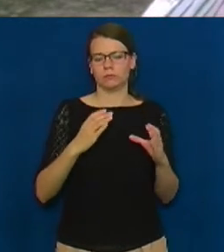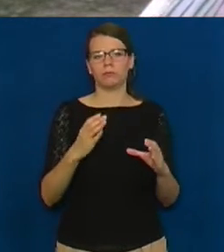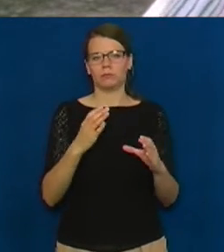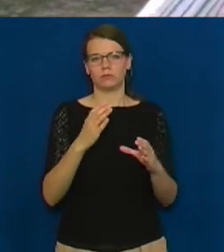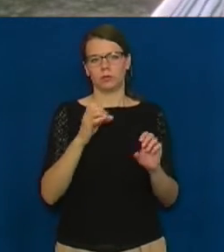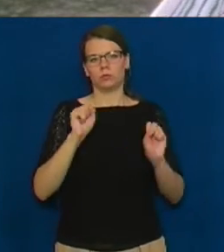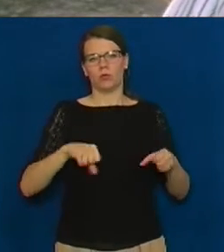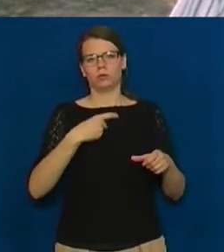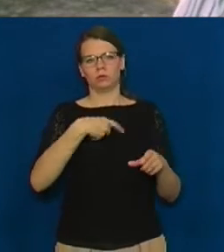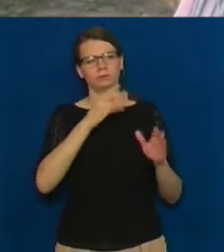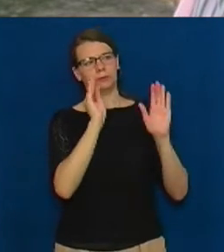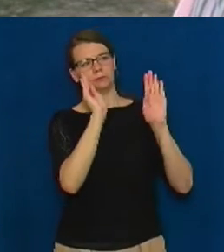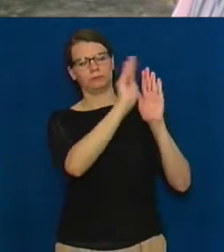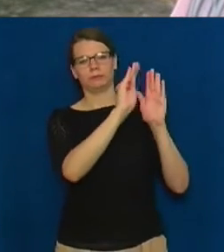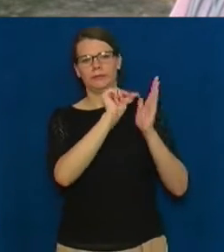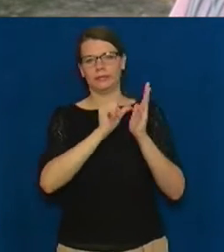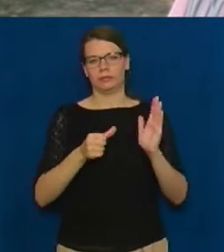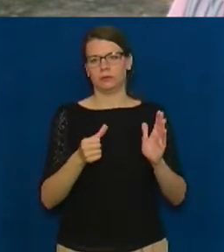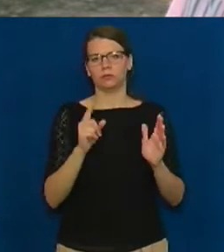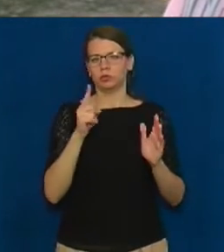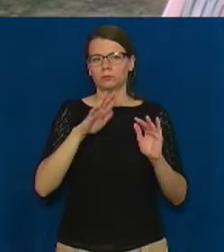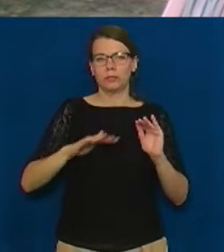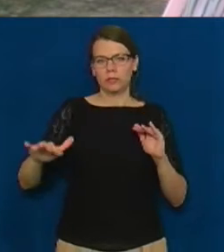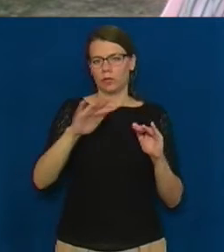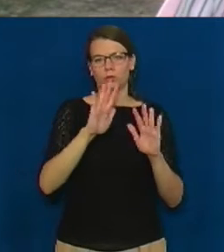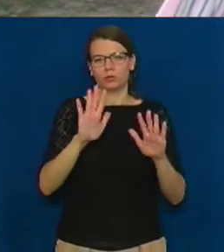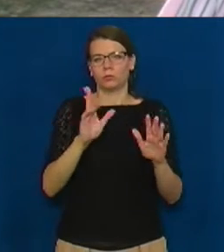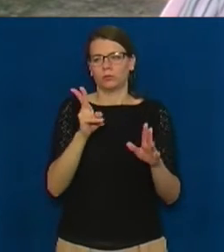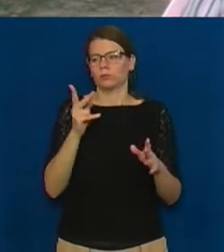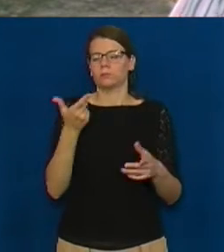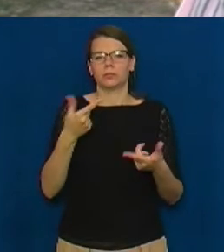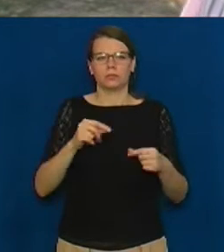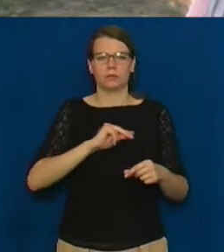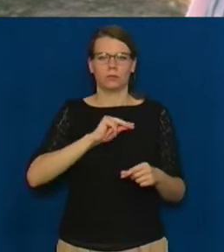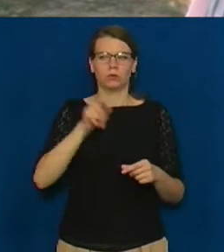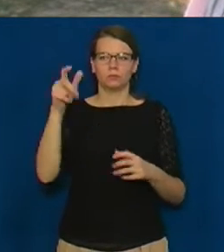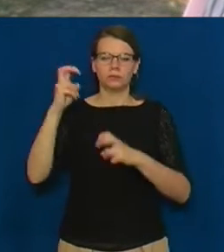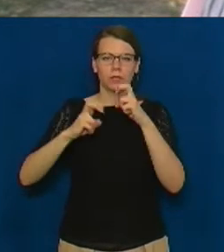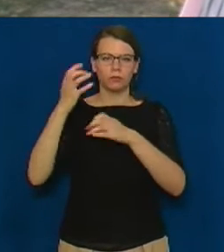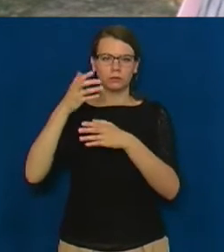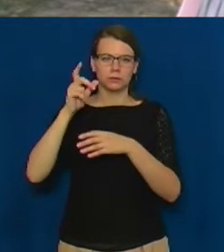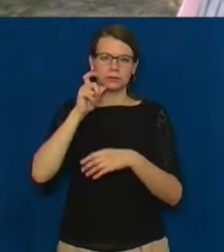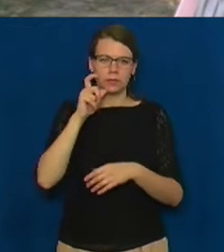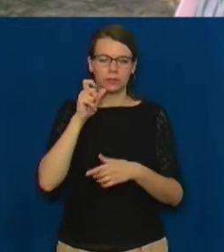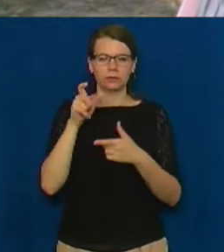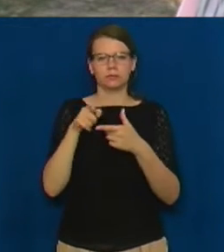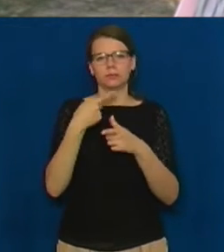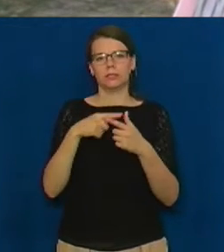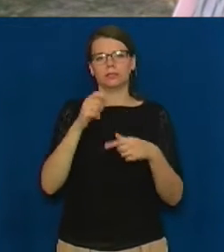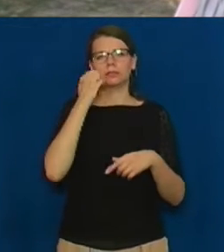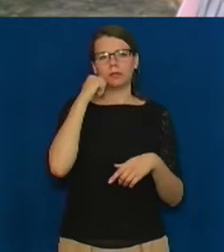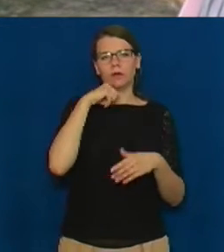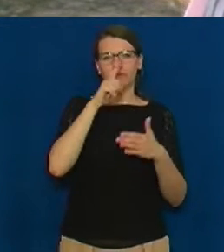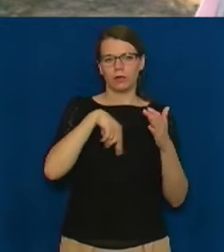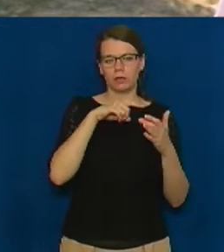більшості могли б працювати на цій самій сахарці, або ж це були старові. Підповідно, будівля,